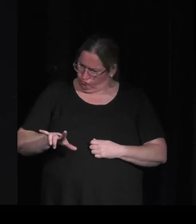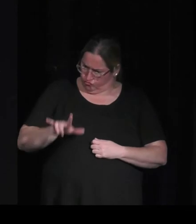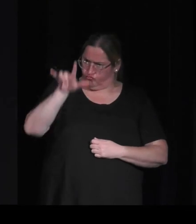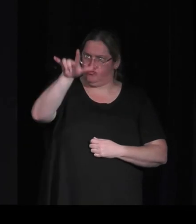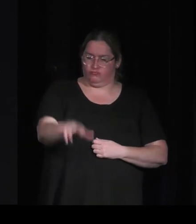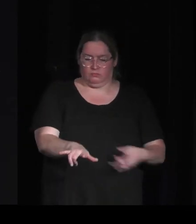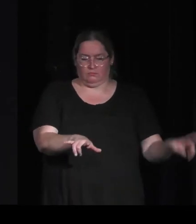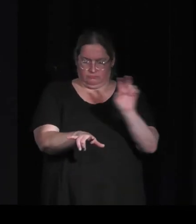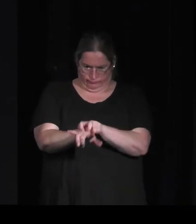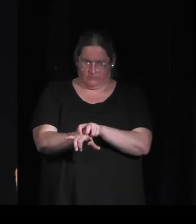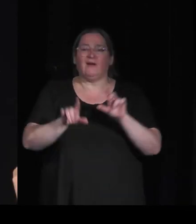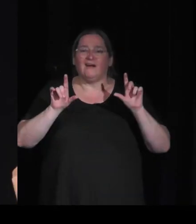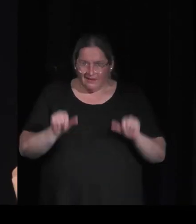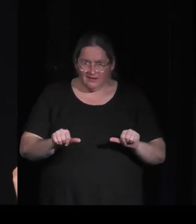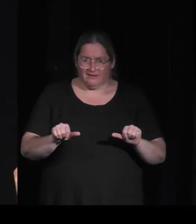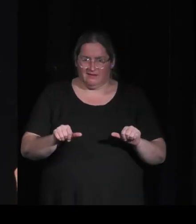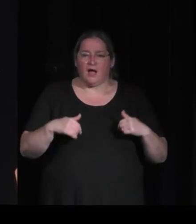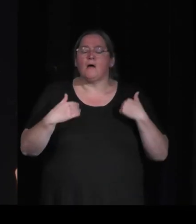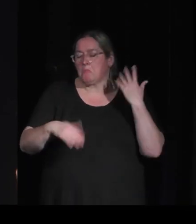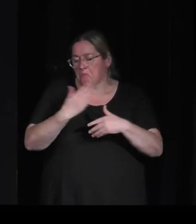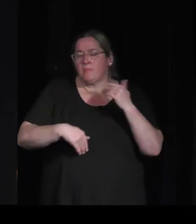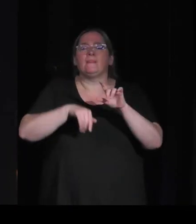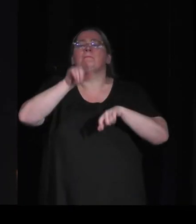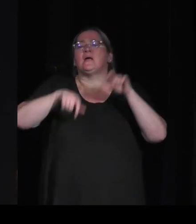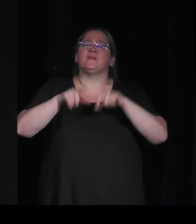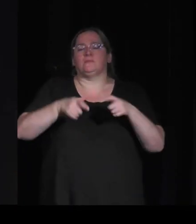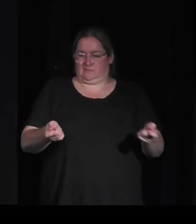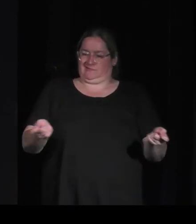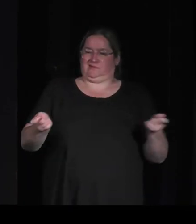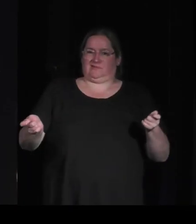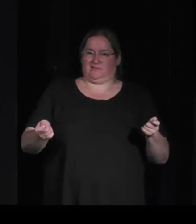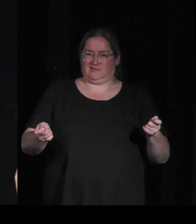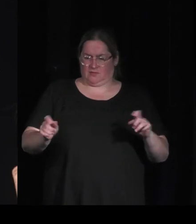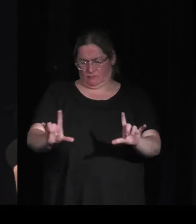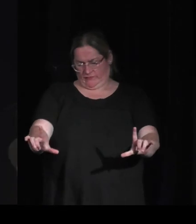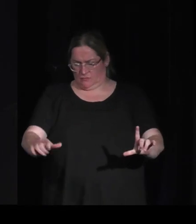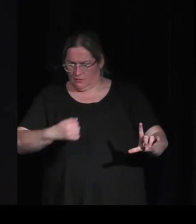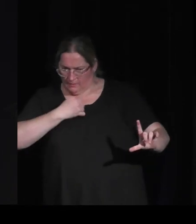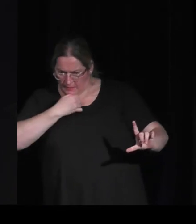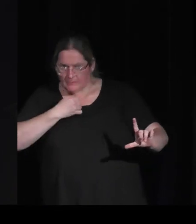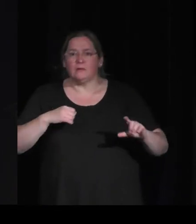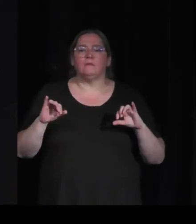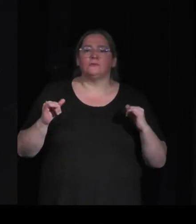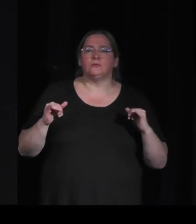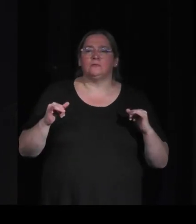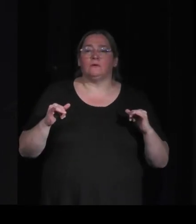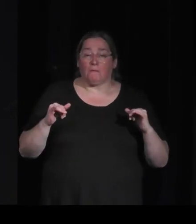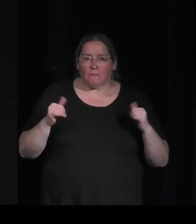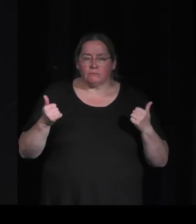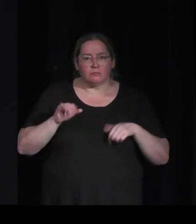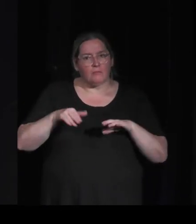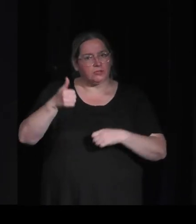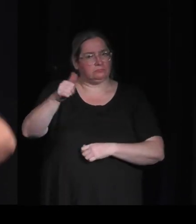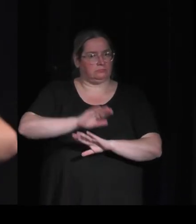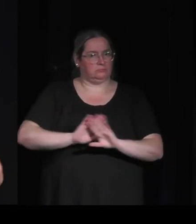et du coup on a discuté après on a fait des entretiens avec les game masters donc elle marche très bien elle est vraiment alors pour une fois c'était une